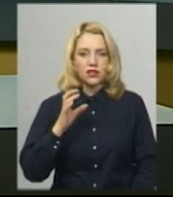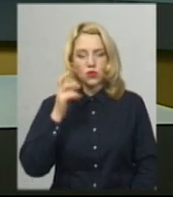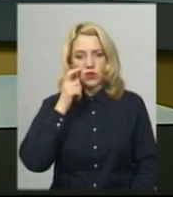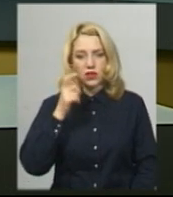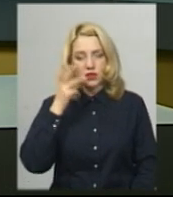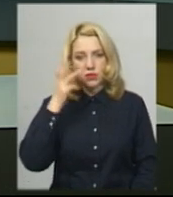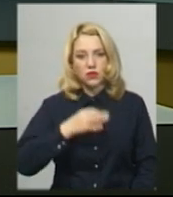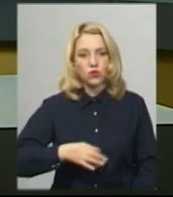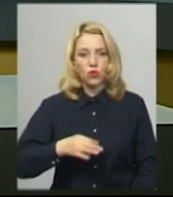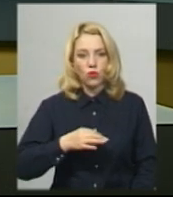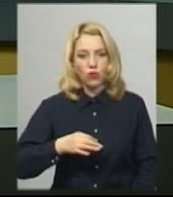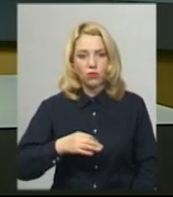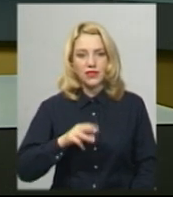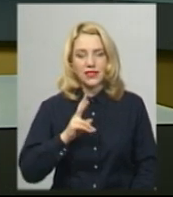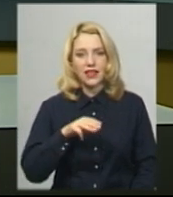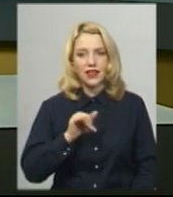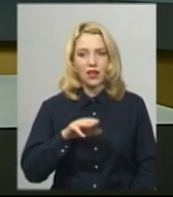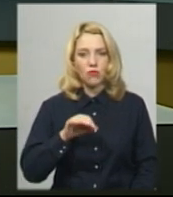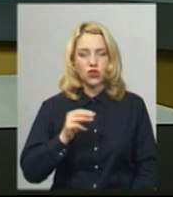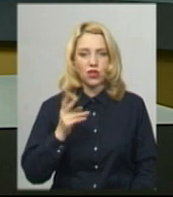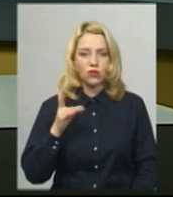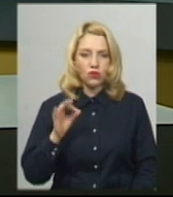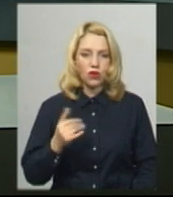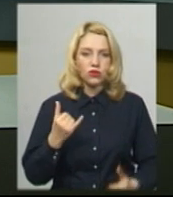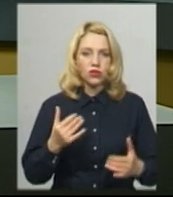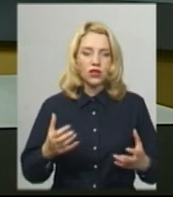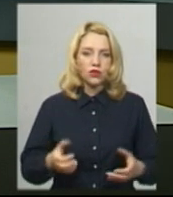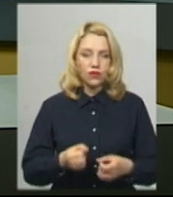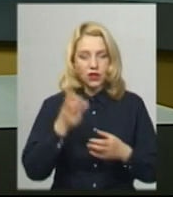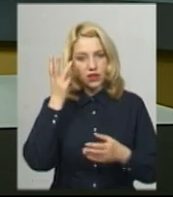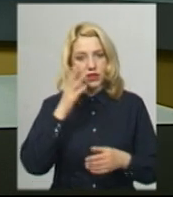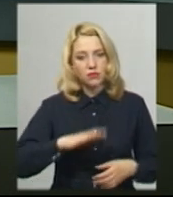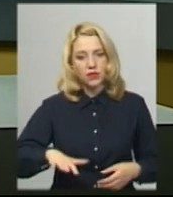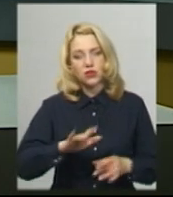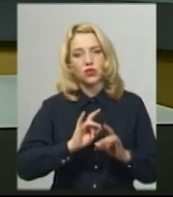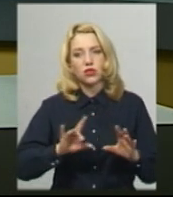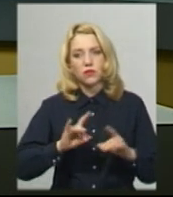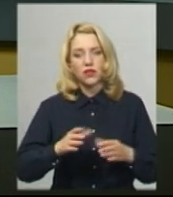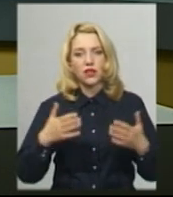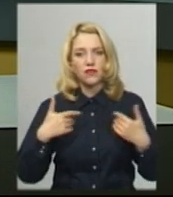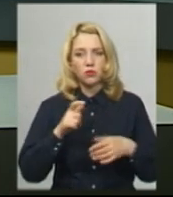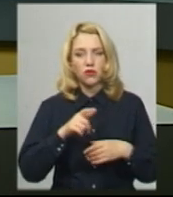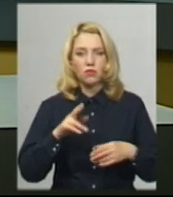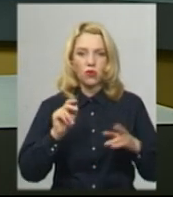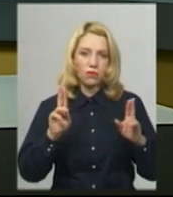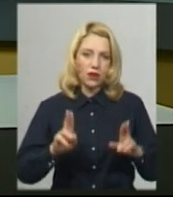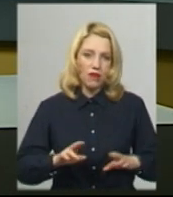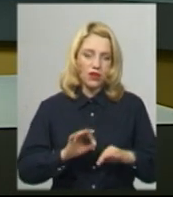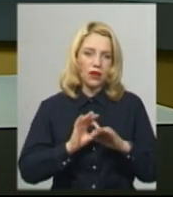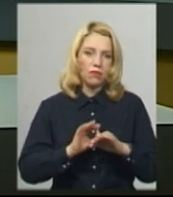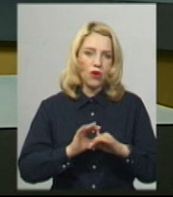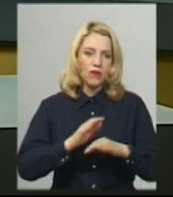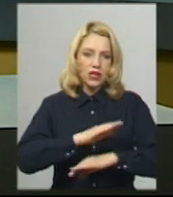Хмельницькій області Катерина Тимошенко. Сьогодні рятувальники Хмельниччини розповідали відпочиваючим про правила поведінки на